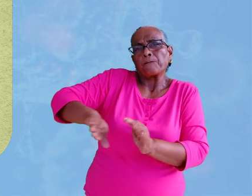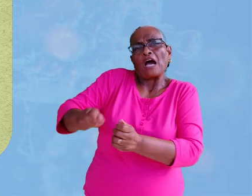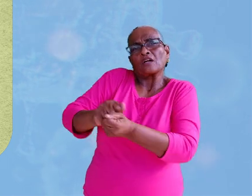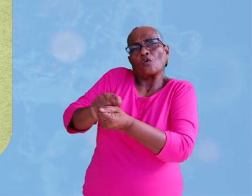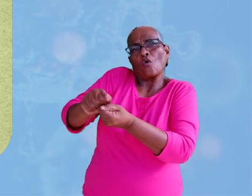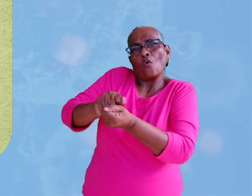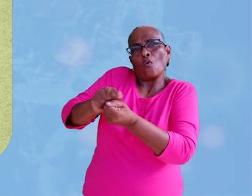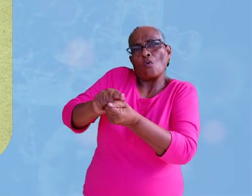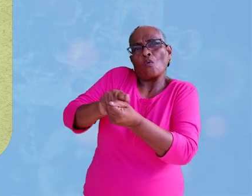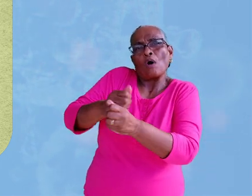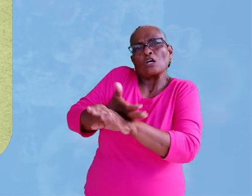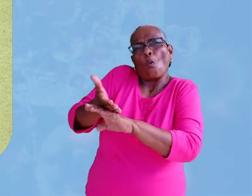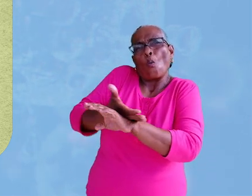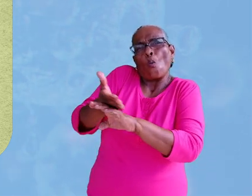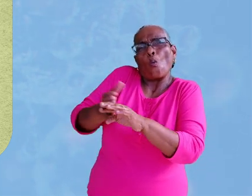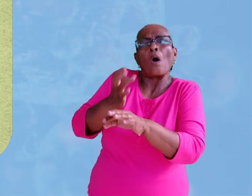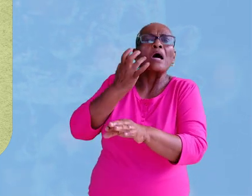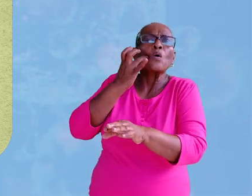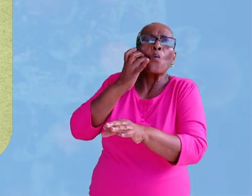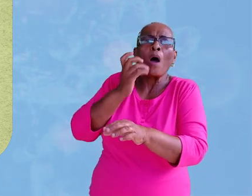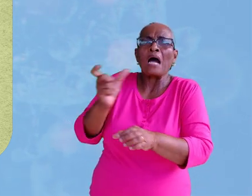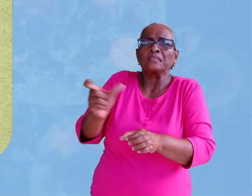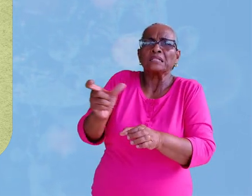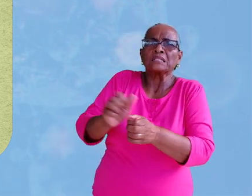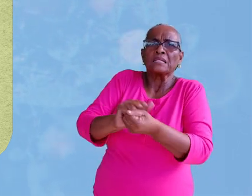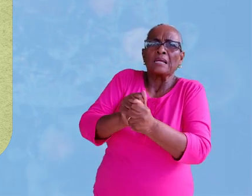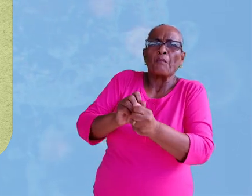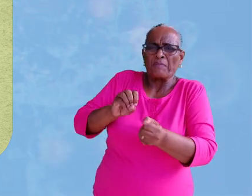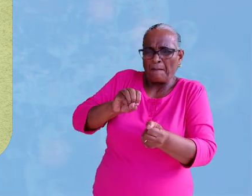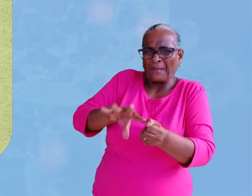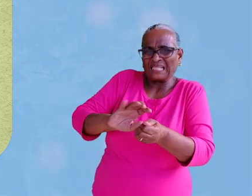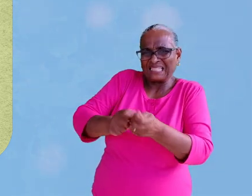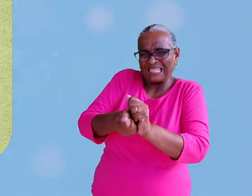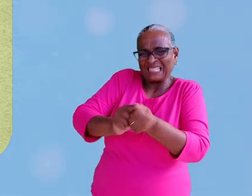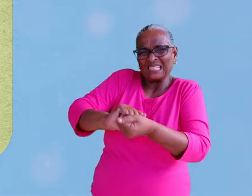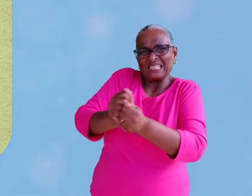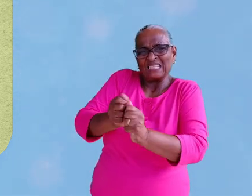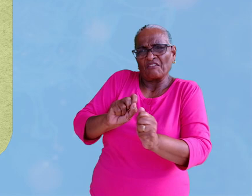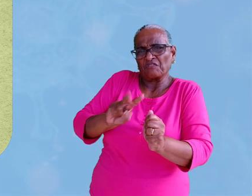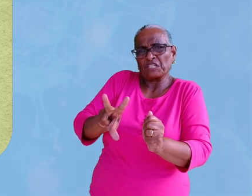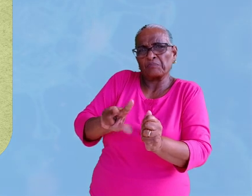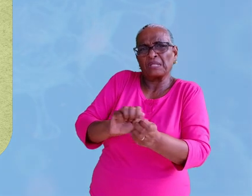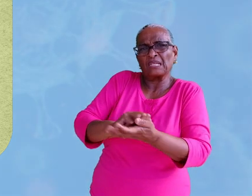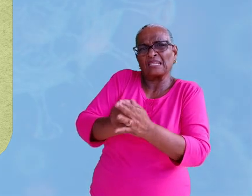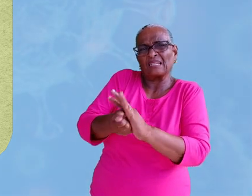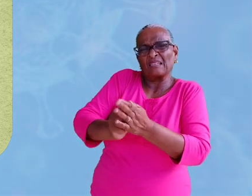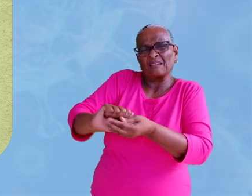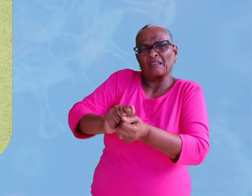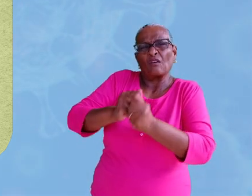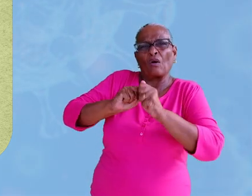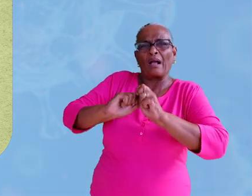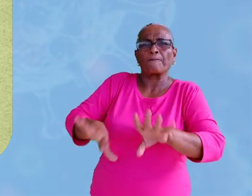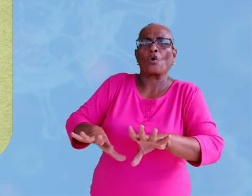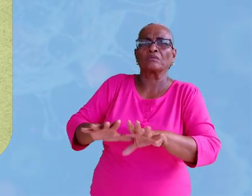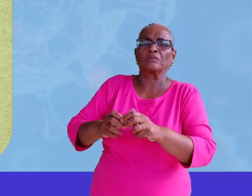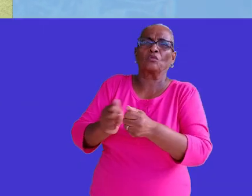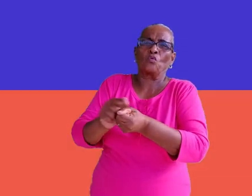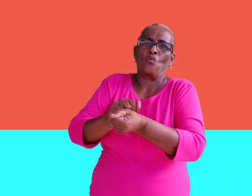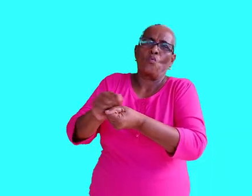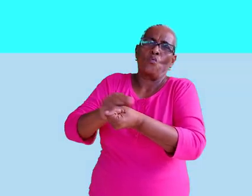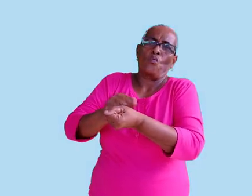apart met heet water en zeep om die bacterie en virus vrij te maken